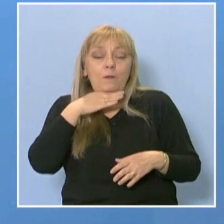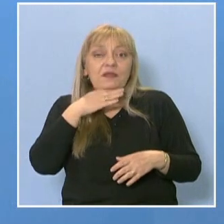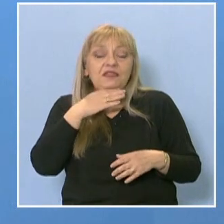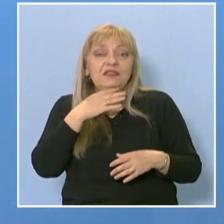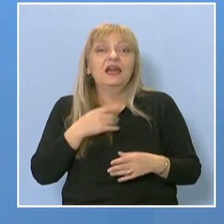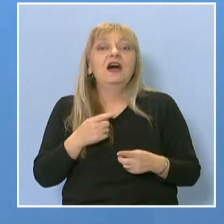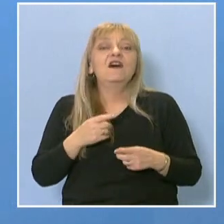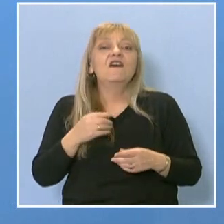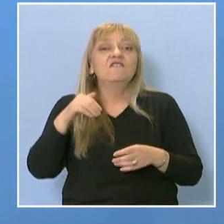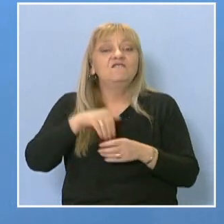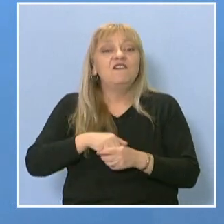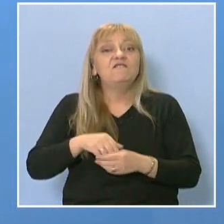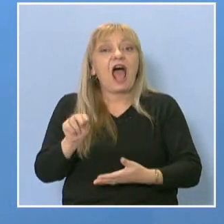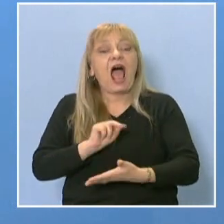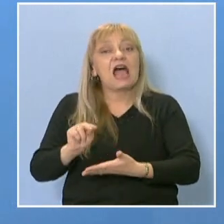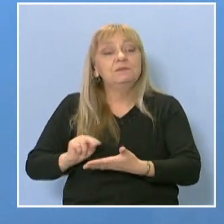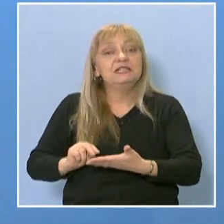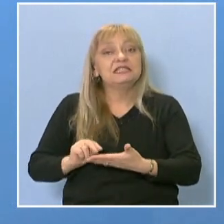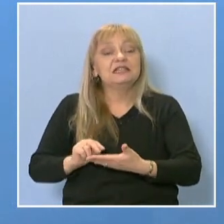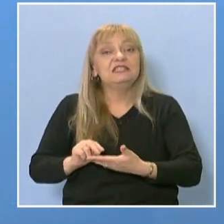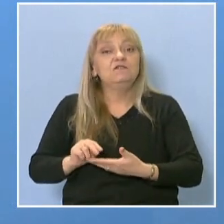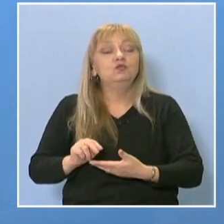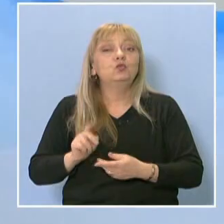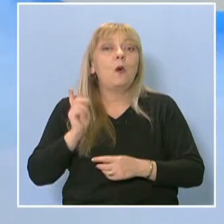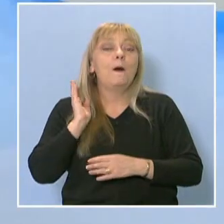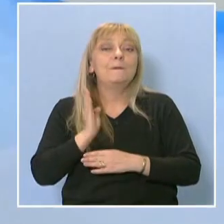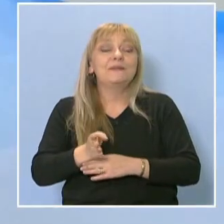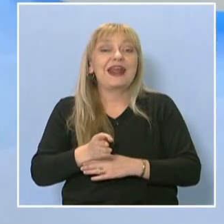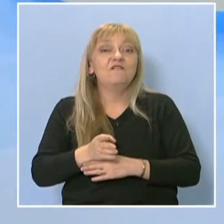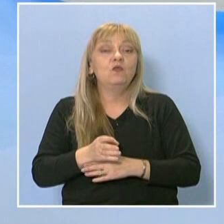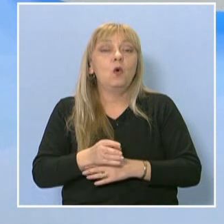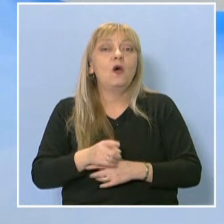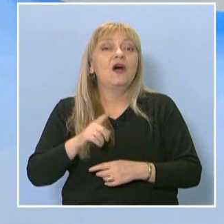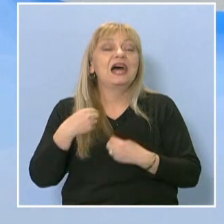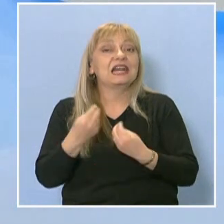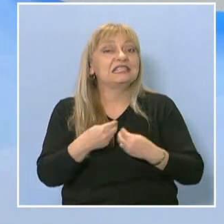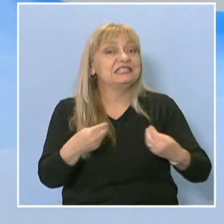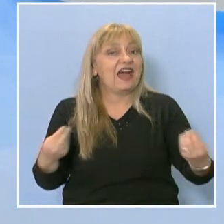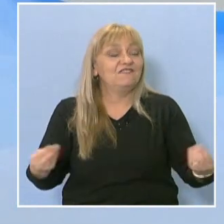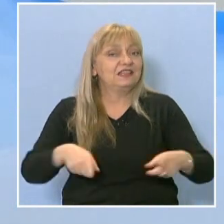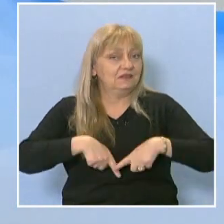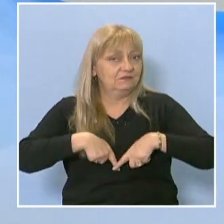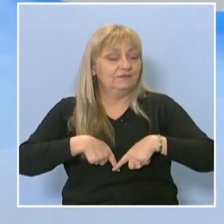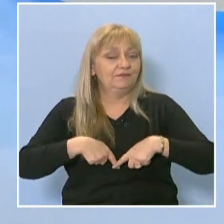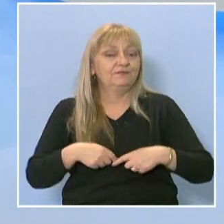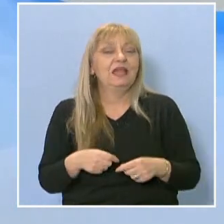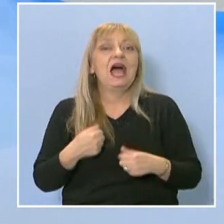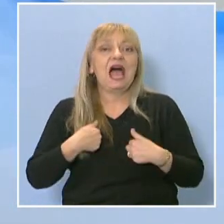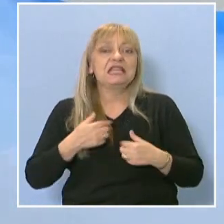правораздаване. Вие сте с 22 годишен юридически стаж и 15 години съдия